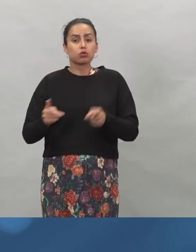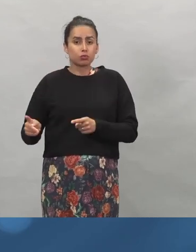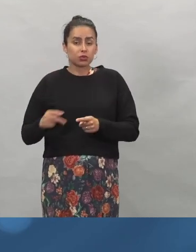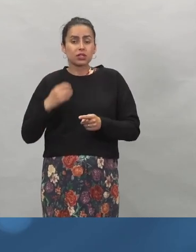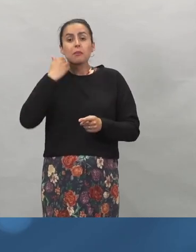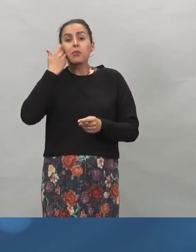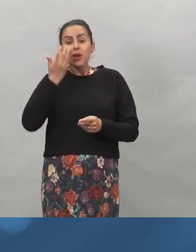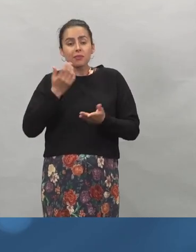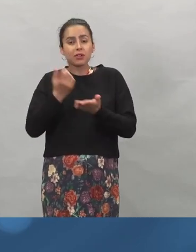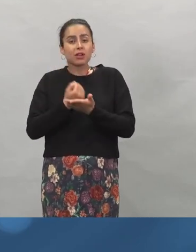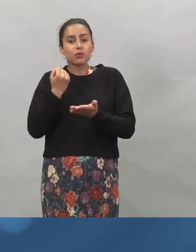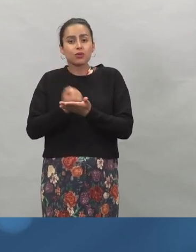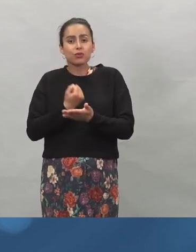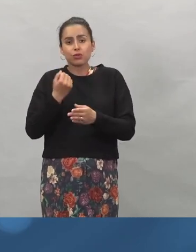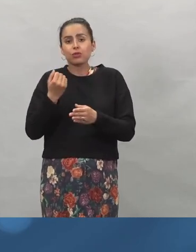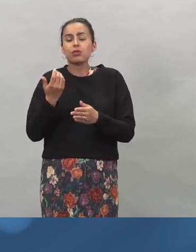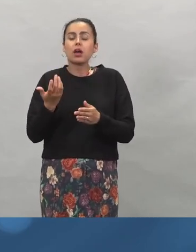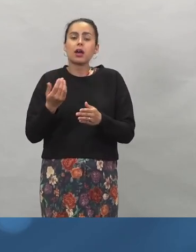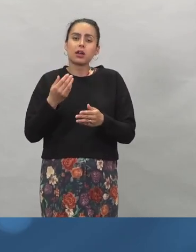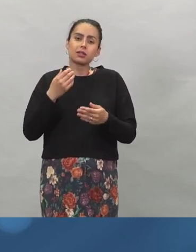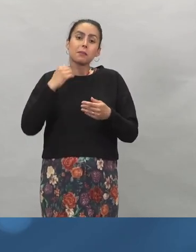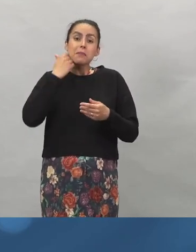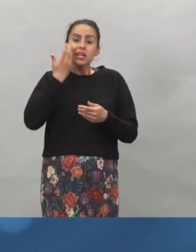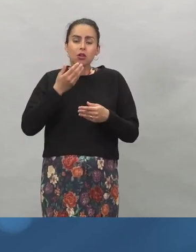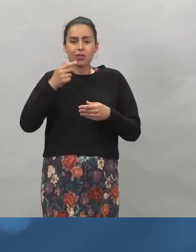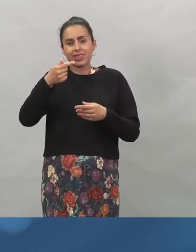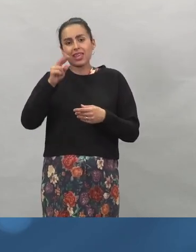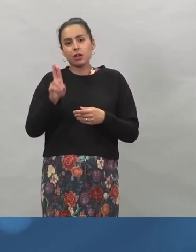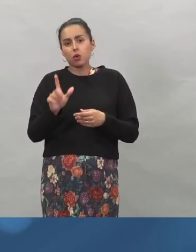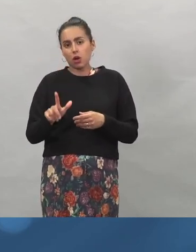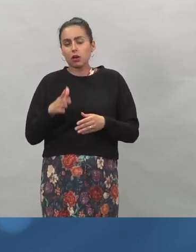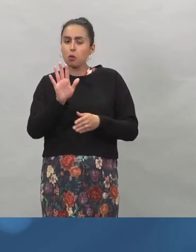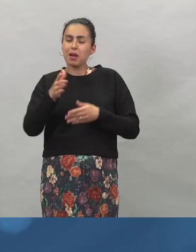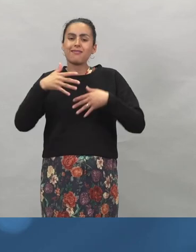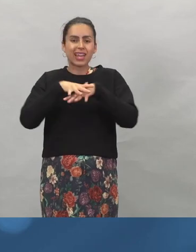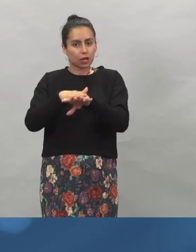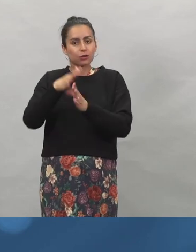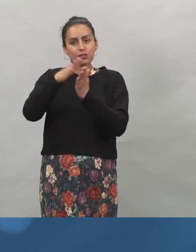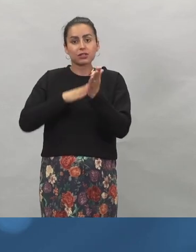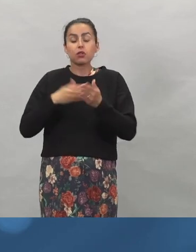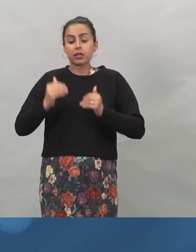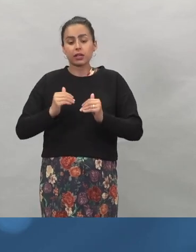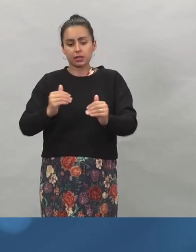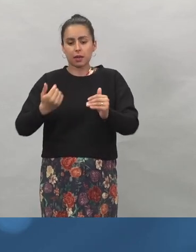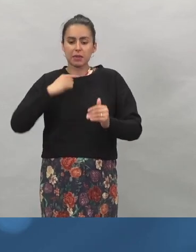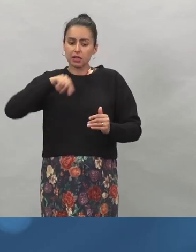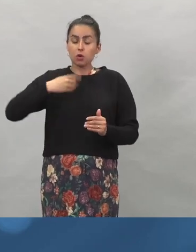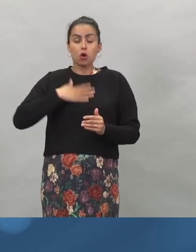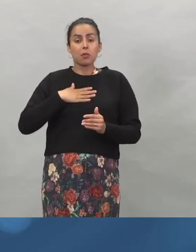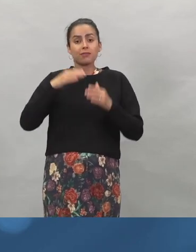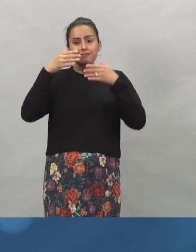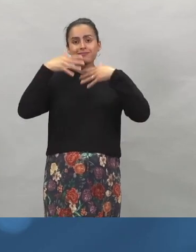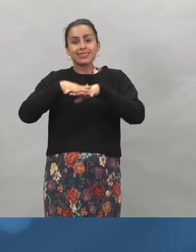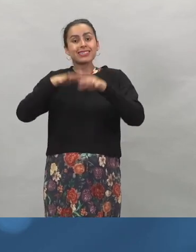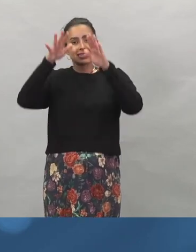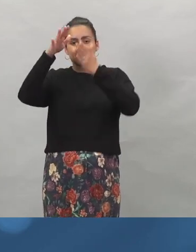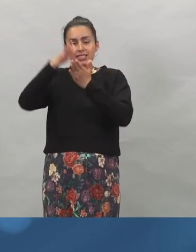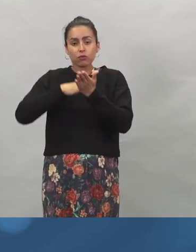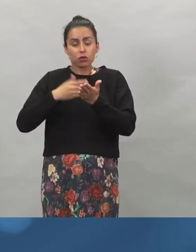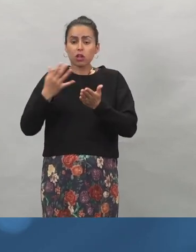myös sitten, kun THL verkkosivuja kehitämme. Verkkosivuiltamme löytyy siis runsaasti lisätietoa